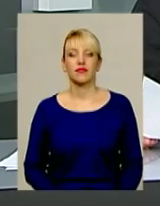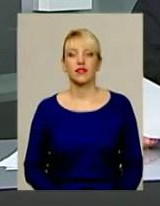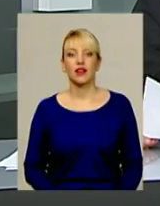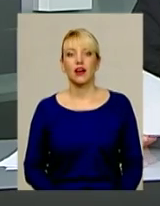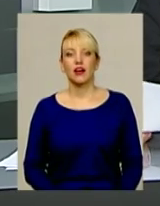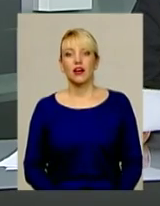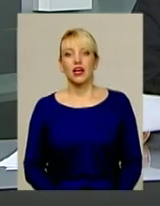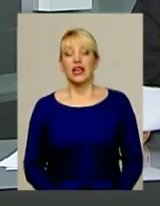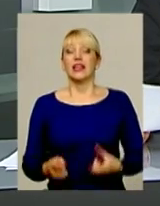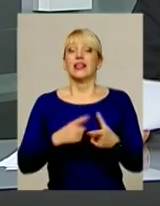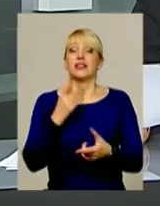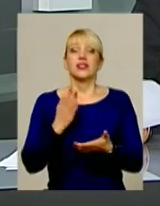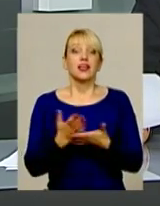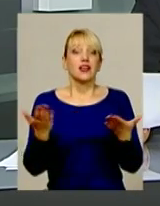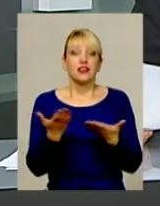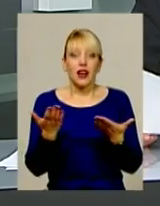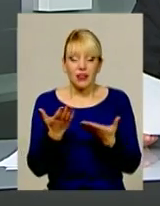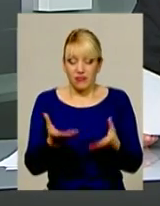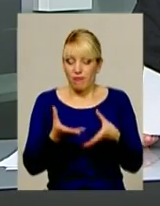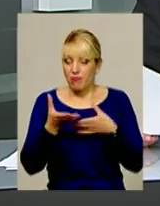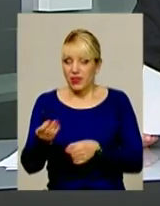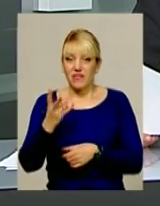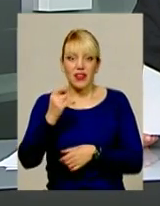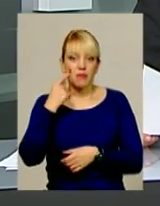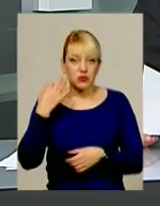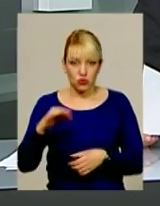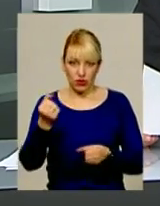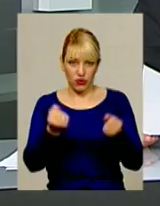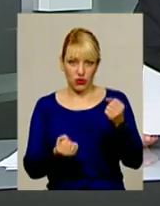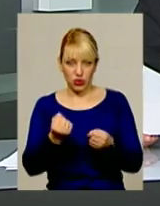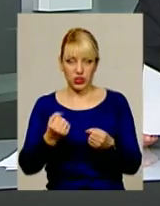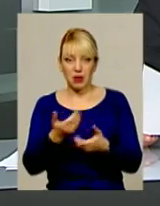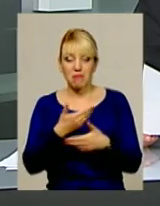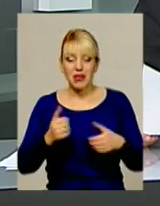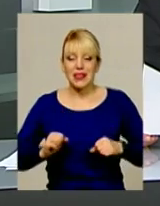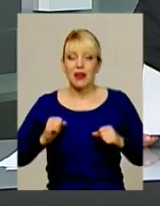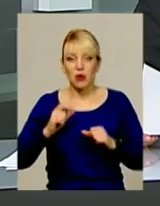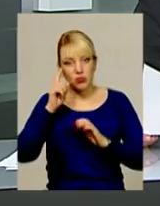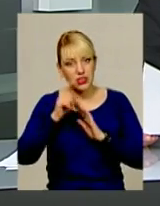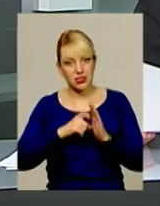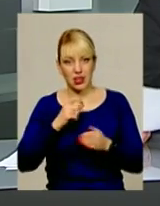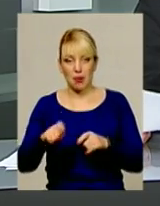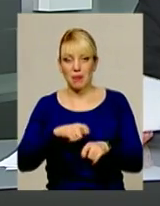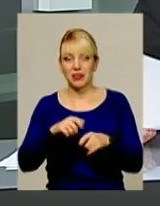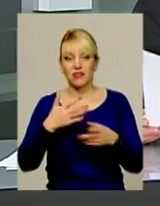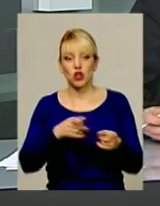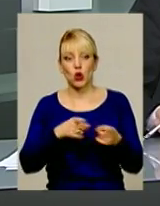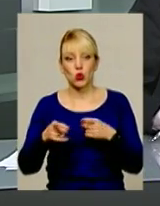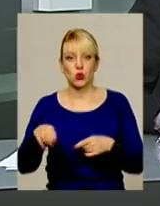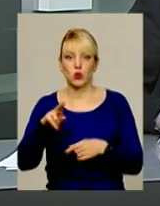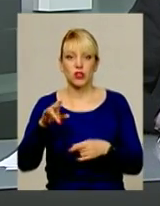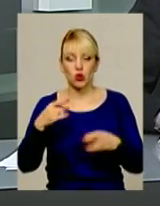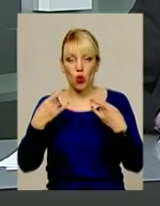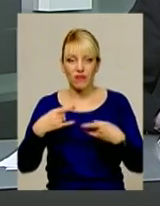Тож, чи є хоч якісь важелі впливу на несумлінних водіїв? Ми якраз намагаємося дізнатися. Матеріали вже готуються до